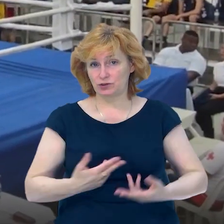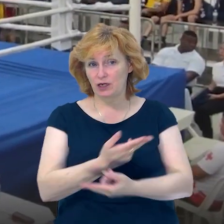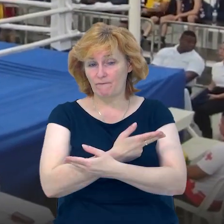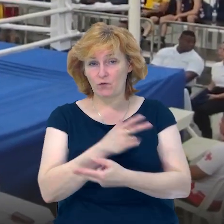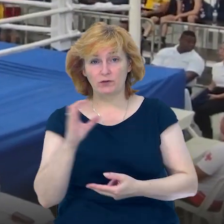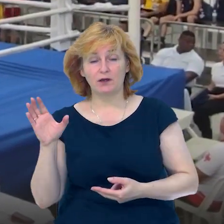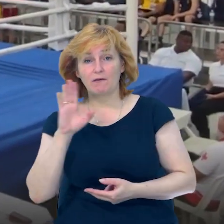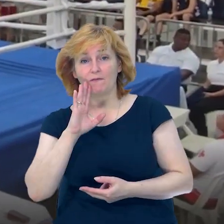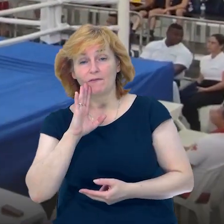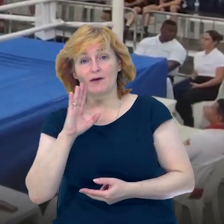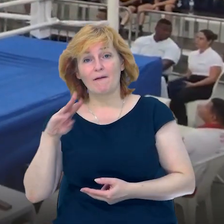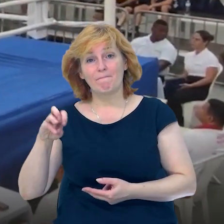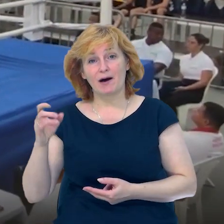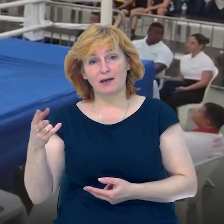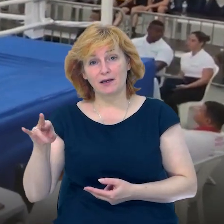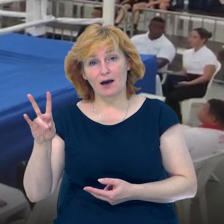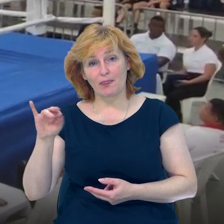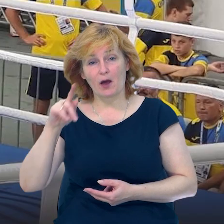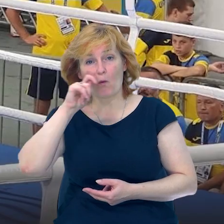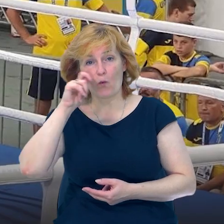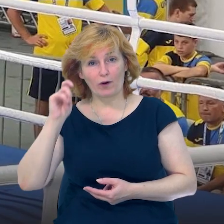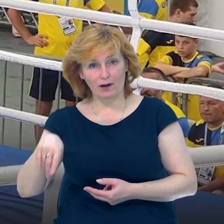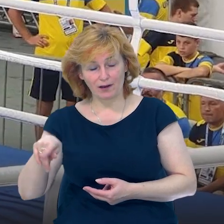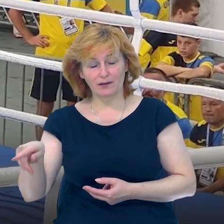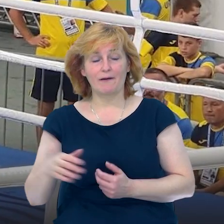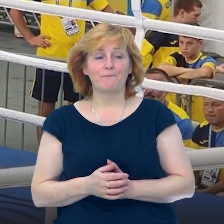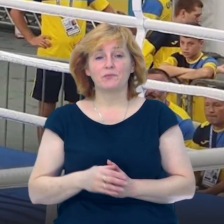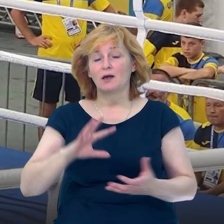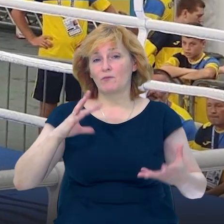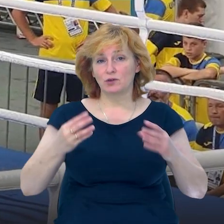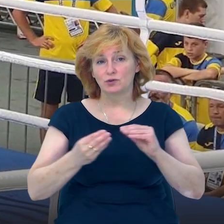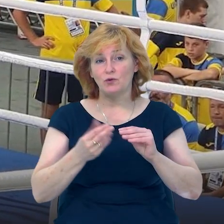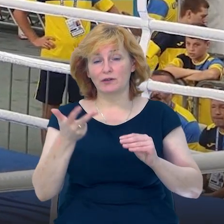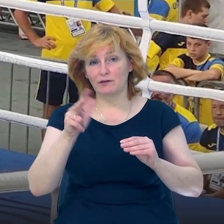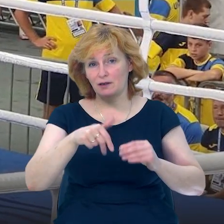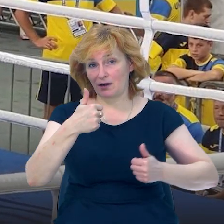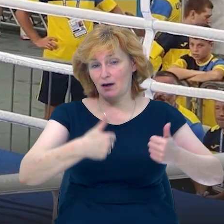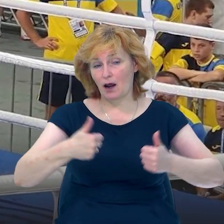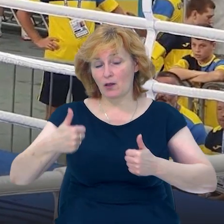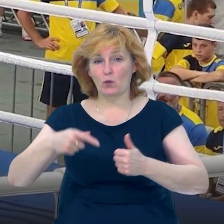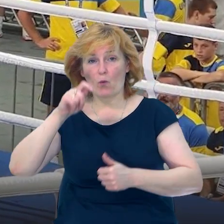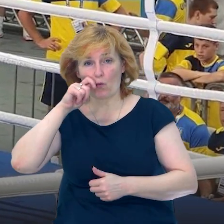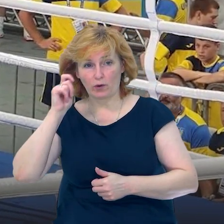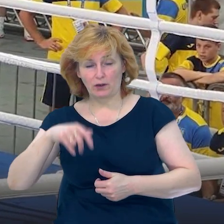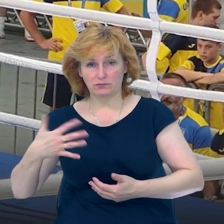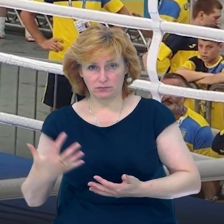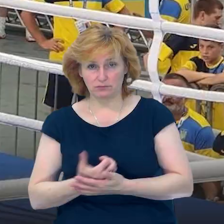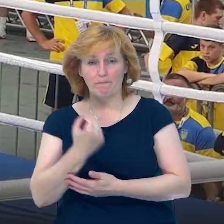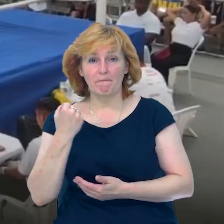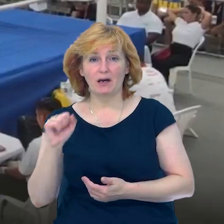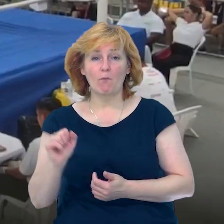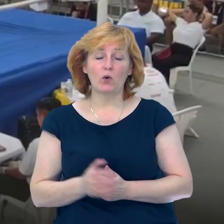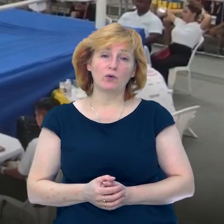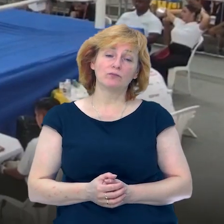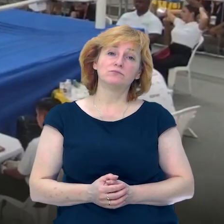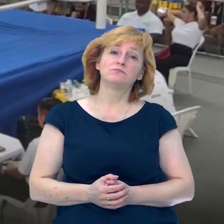синьому Мар'яна Олешко із Ічні – Україна. За результатами всіх трьох раундів цього бою українка здобуває перемогу.